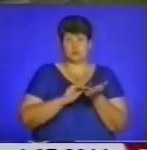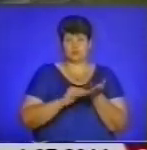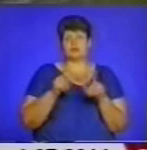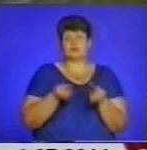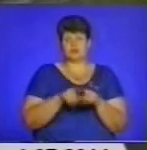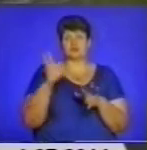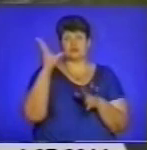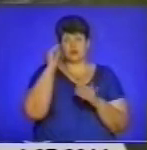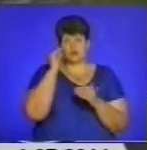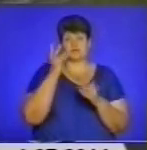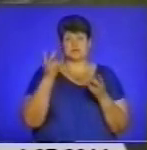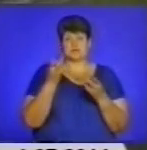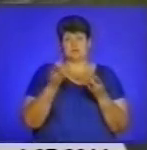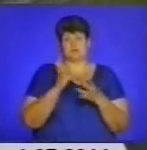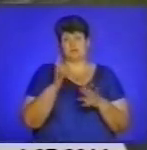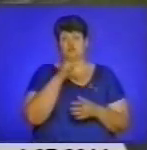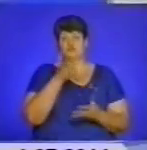врахують, просто, мабуть, на це буде потрібний час.